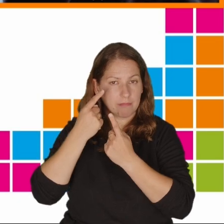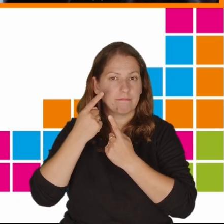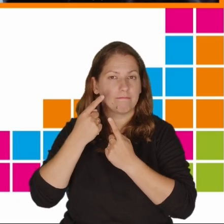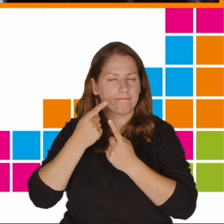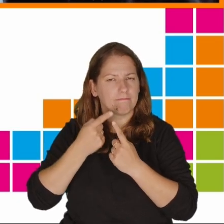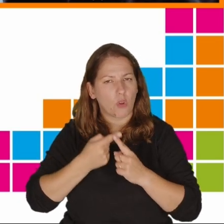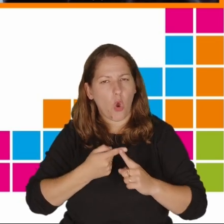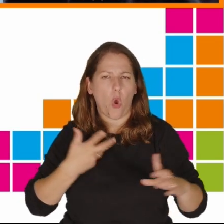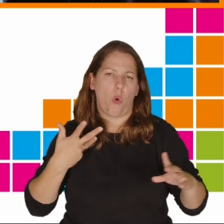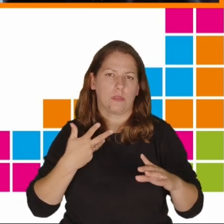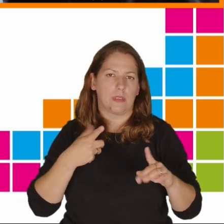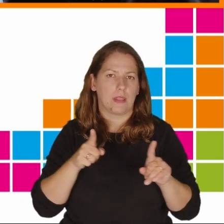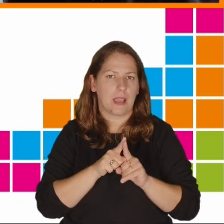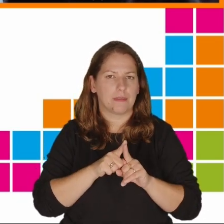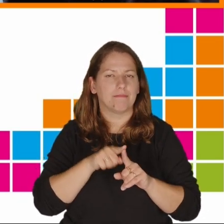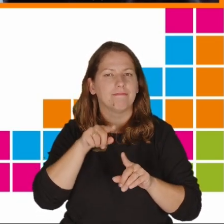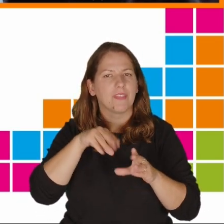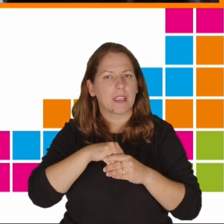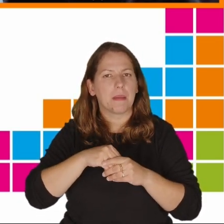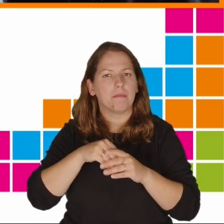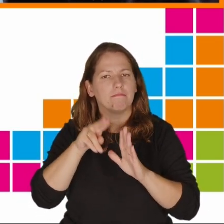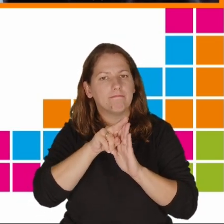restrykcje ograniczenia cenzury internetu,